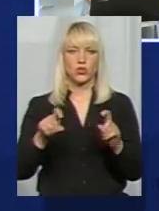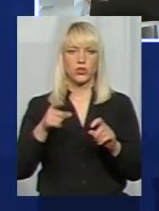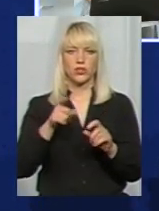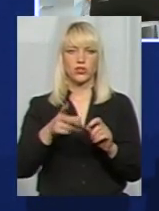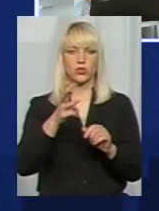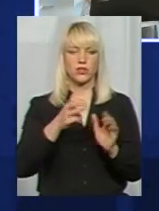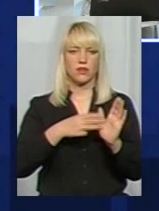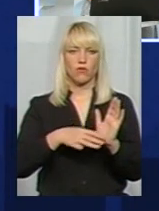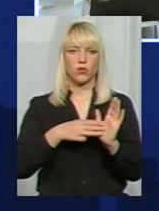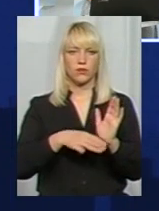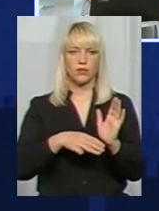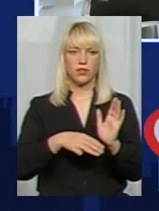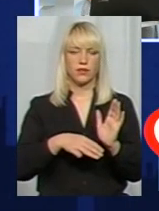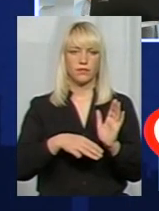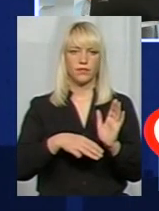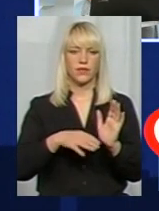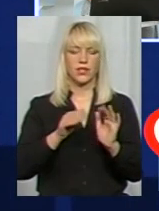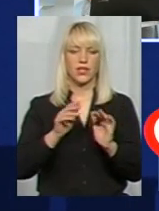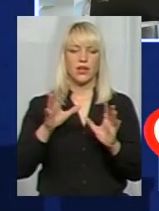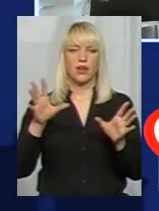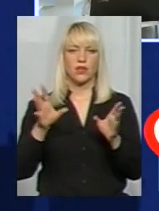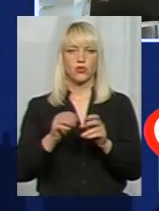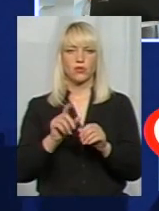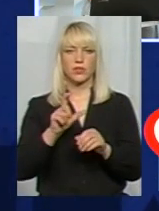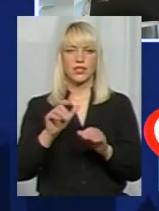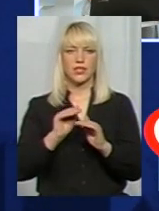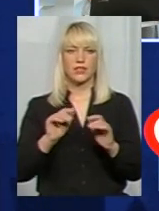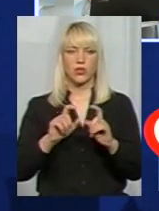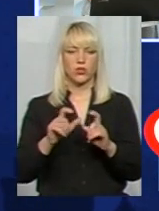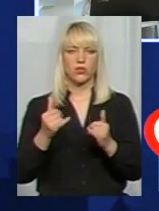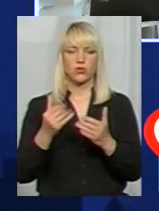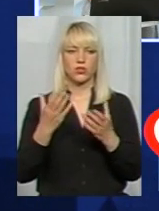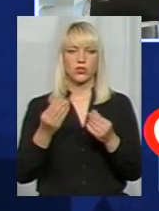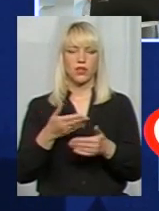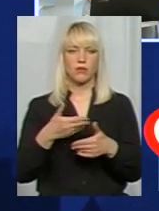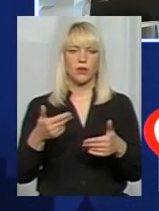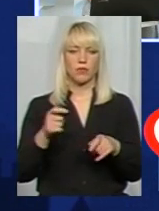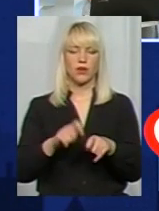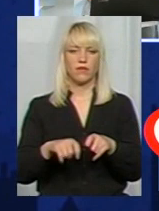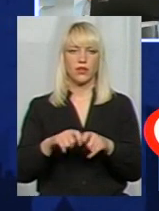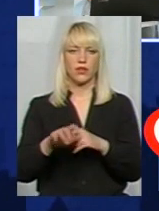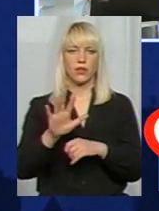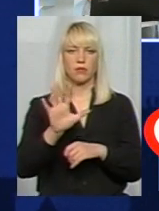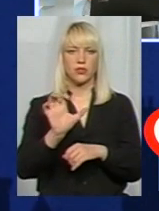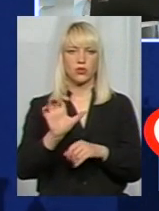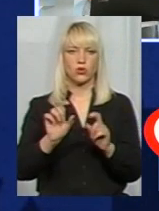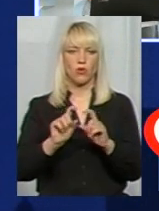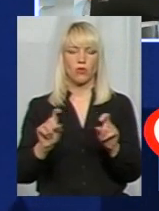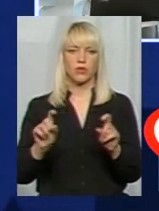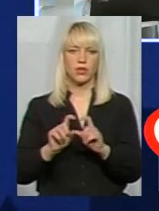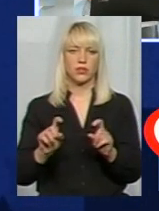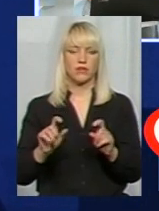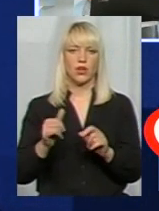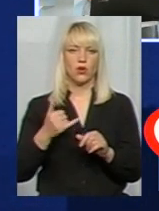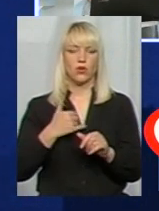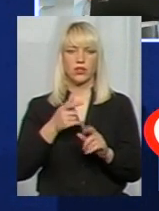приблизно так, з садочками. Значить, на сьогоднішній день ми перевірили близько 500 об'єктів. Тобто,